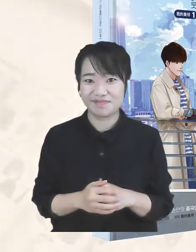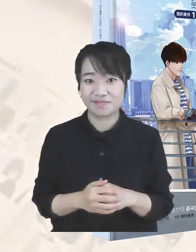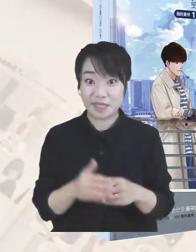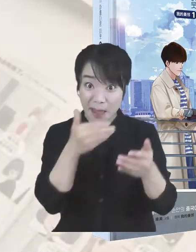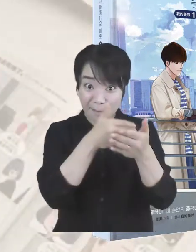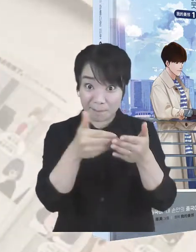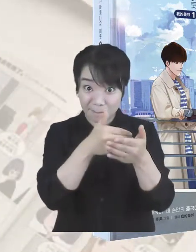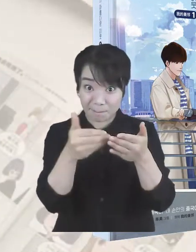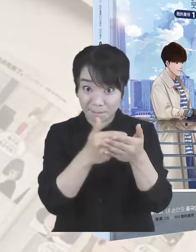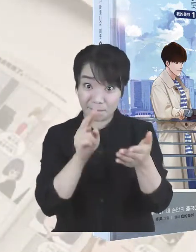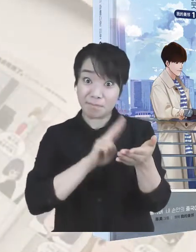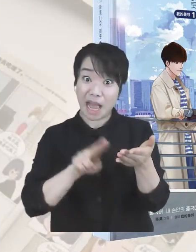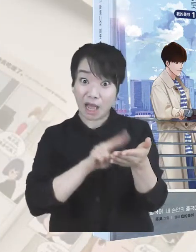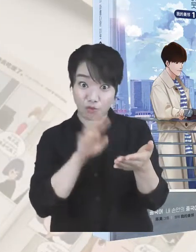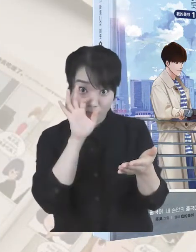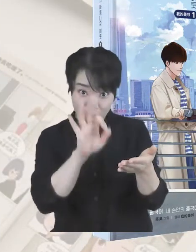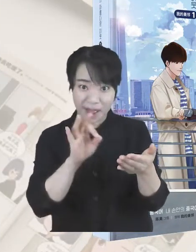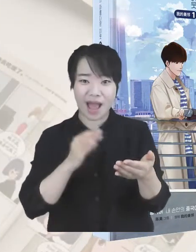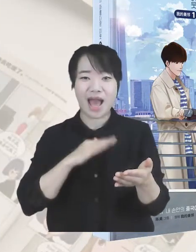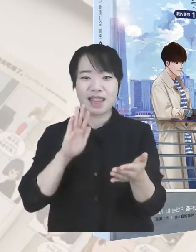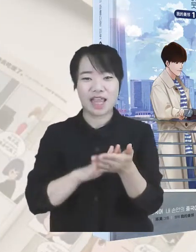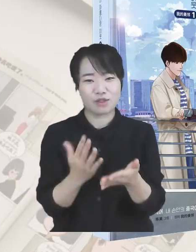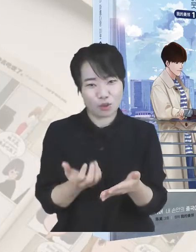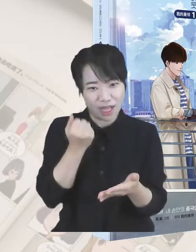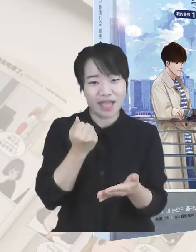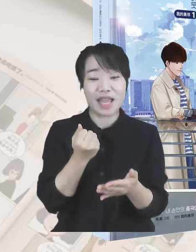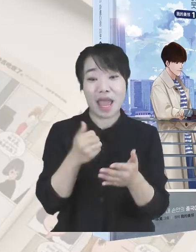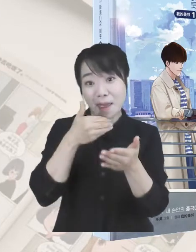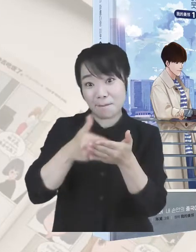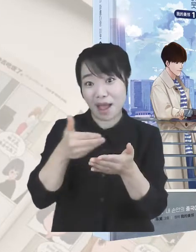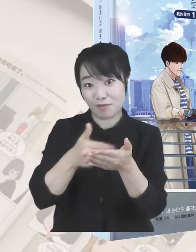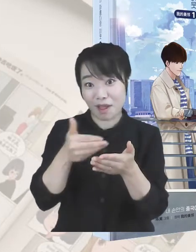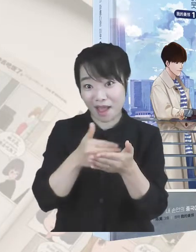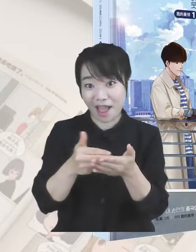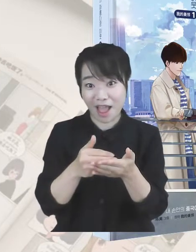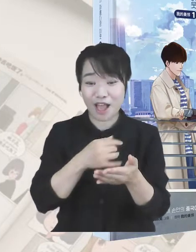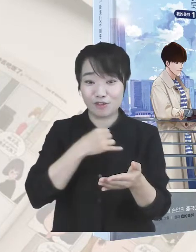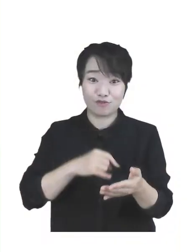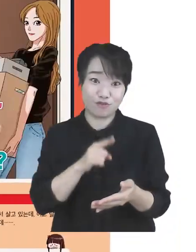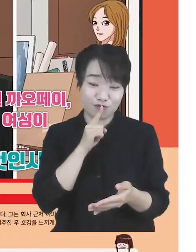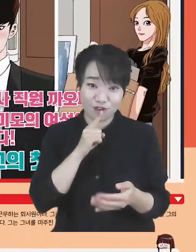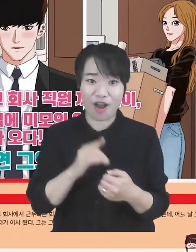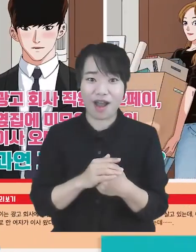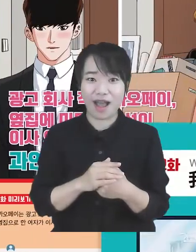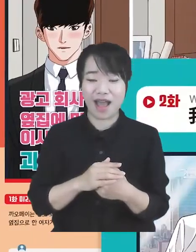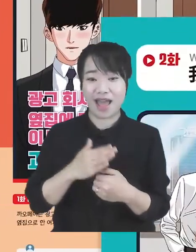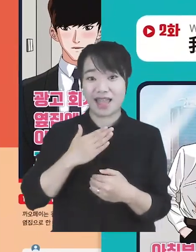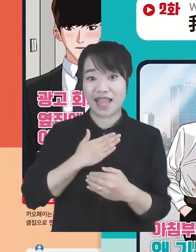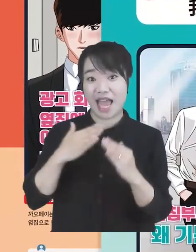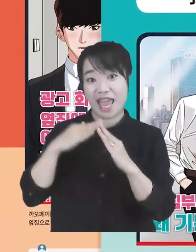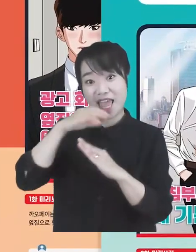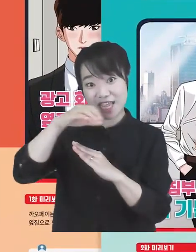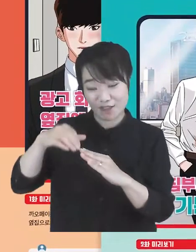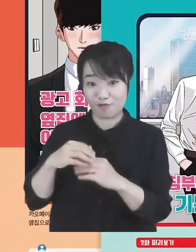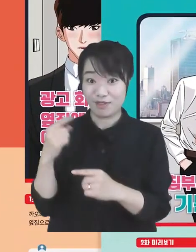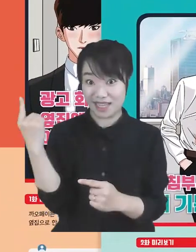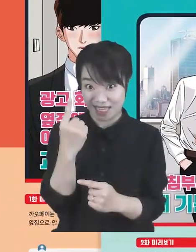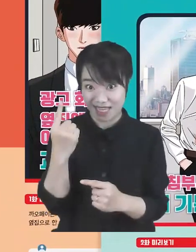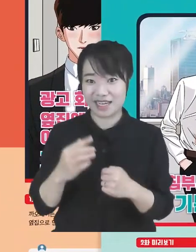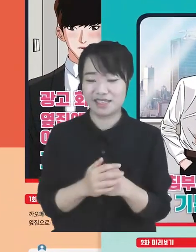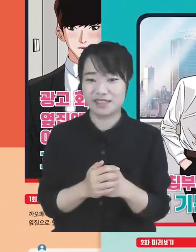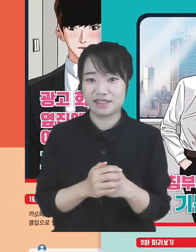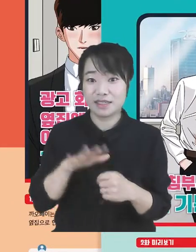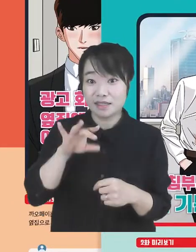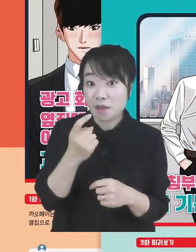웹툰으로 배우는 중국어, 내 손안의 중국어 강의실, 웹툰 중국어 나의 아름다운 이웃 1. 도입,